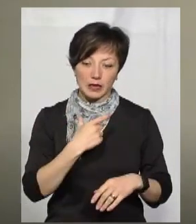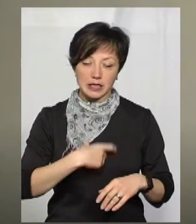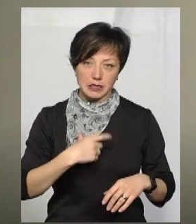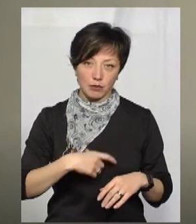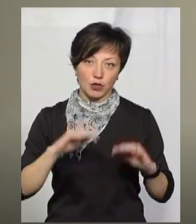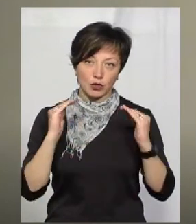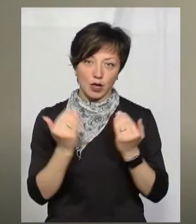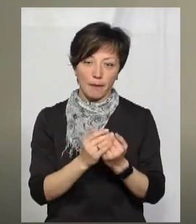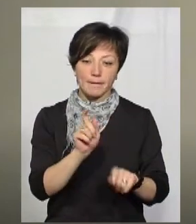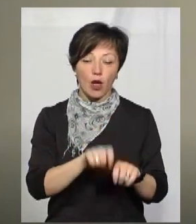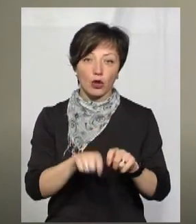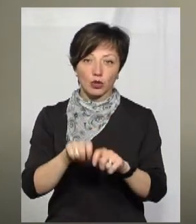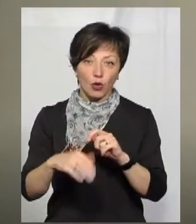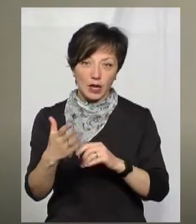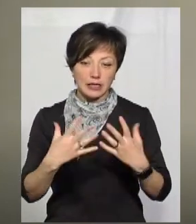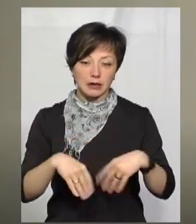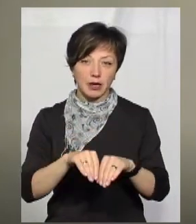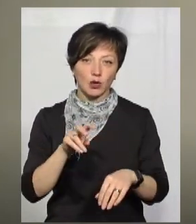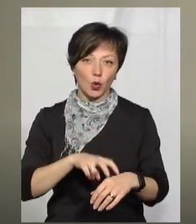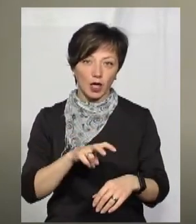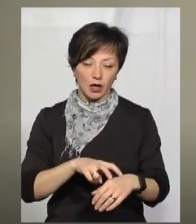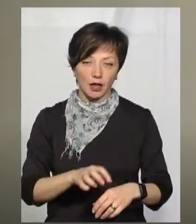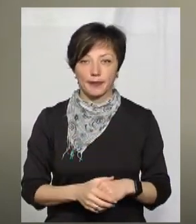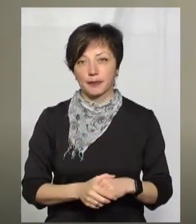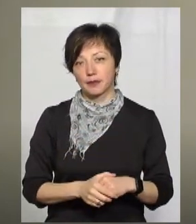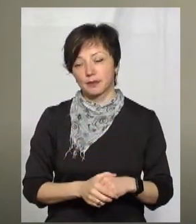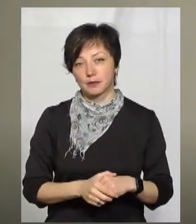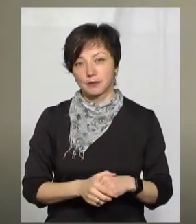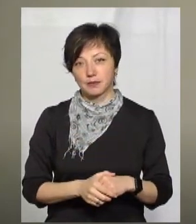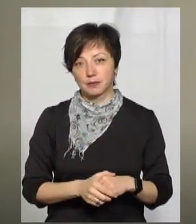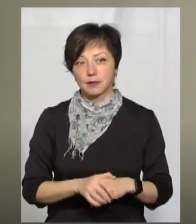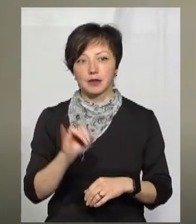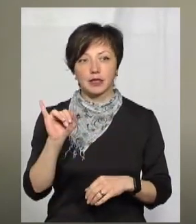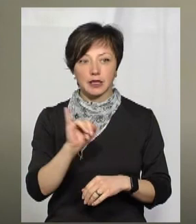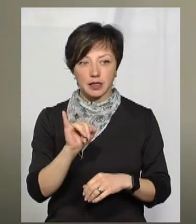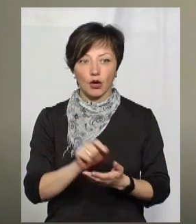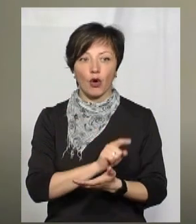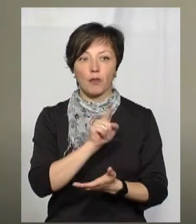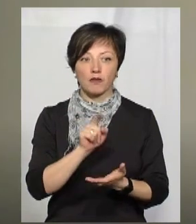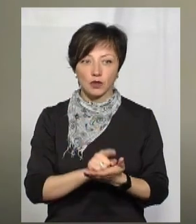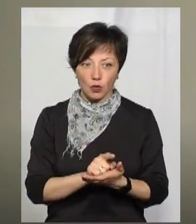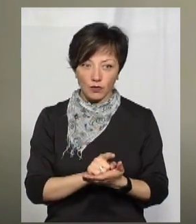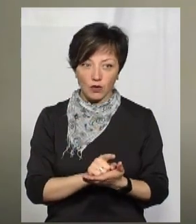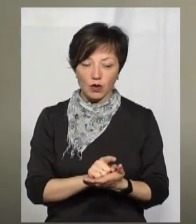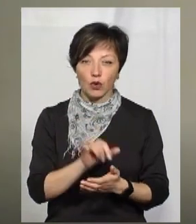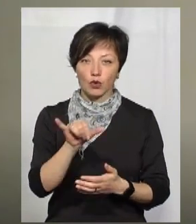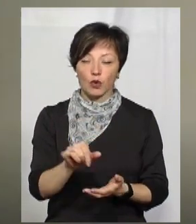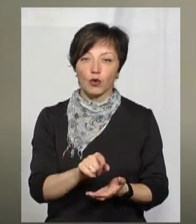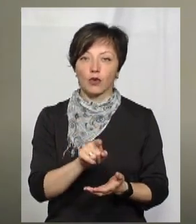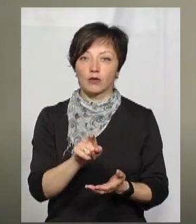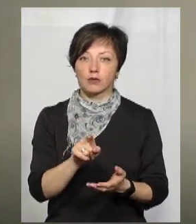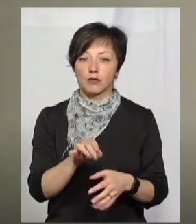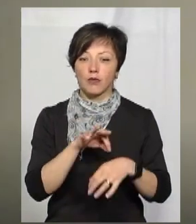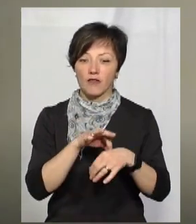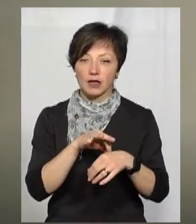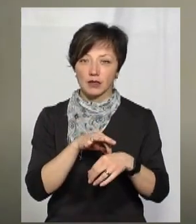самоізоляції, під контролем сімейного лікаря. І обов'язково в нього повинні